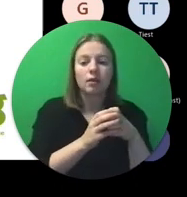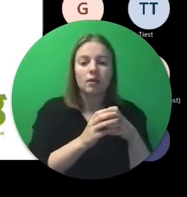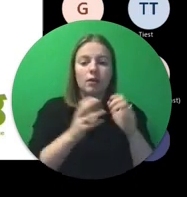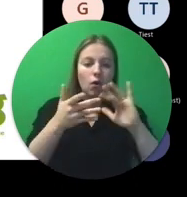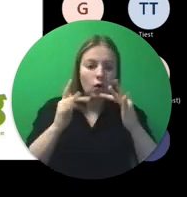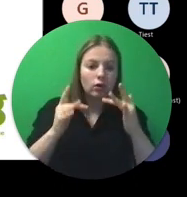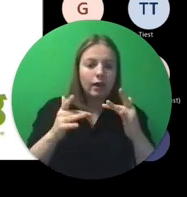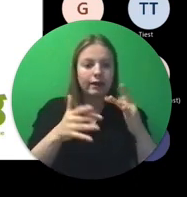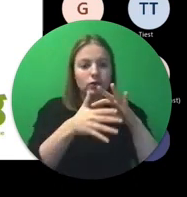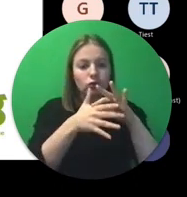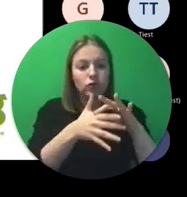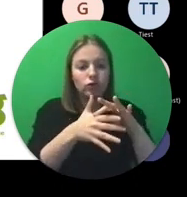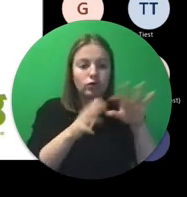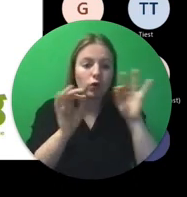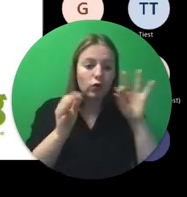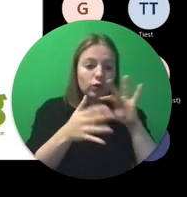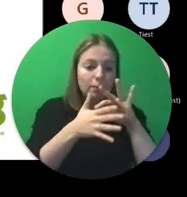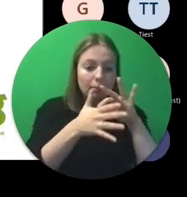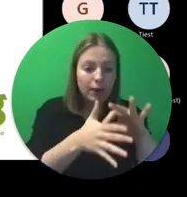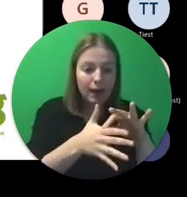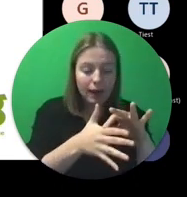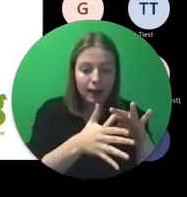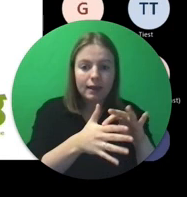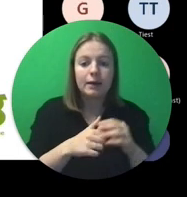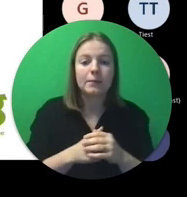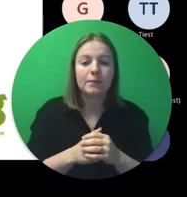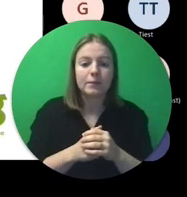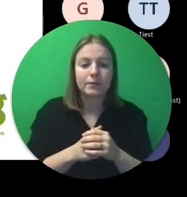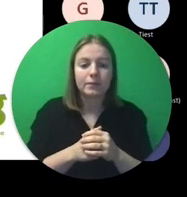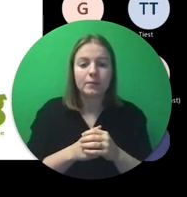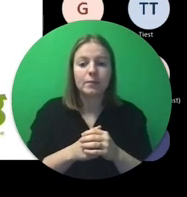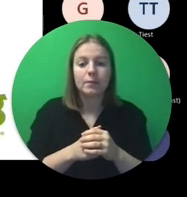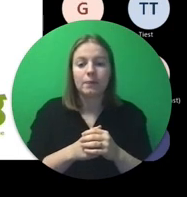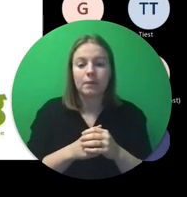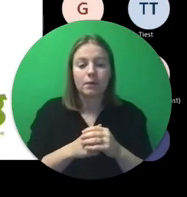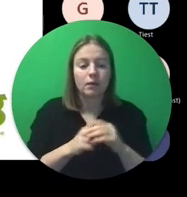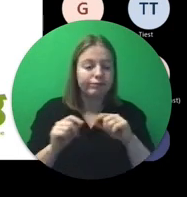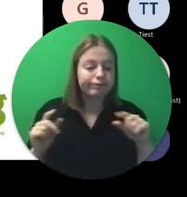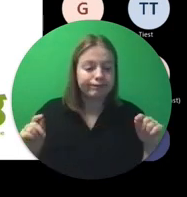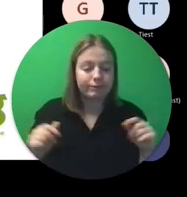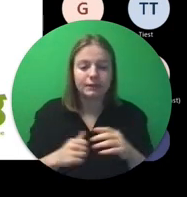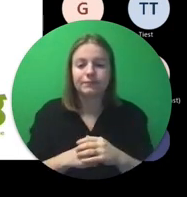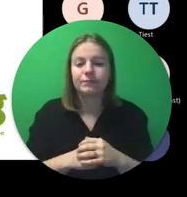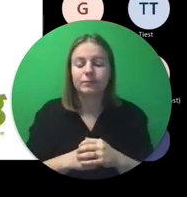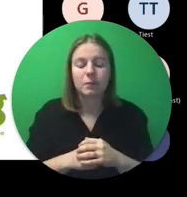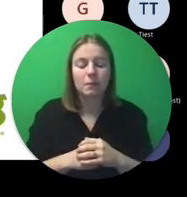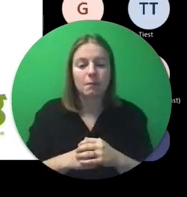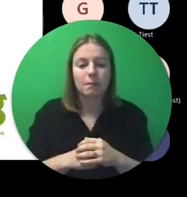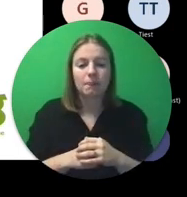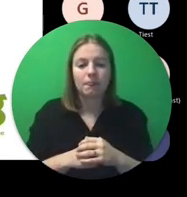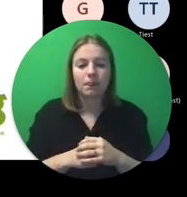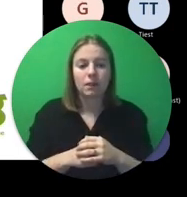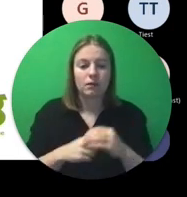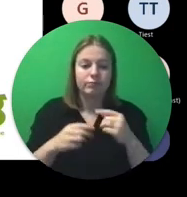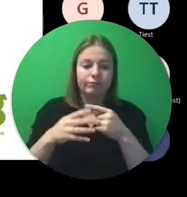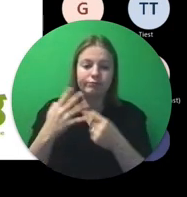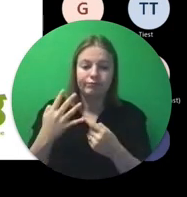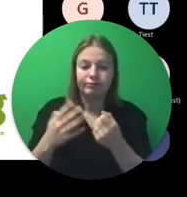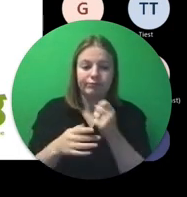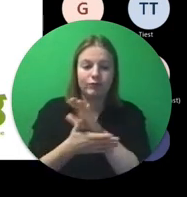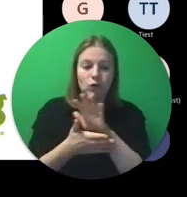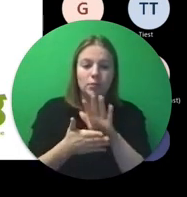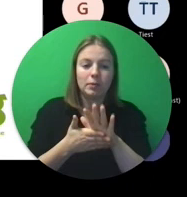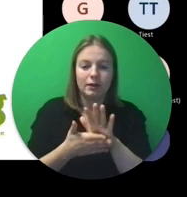online keuzebegeleiding heeft ook al centraal gestaan. En dat zijn dus een aantal